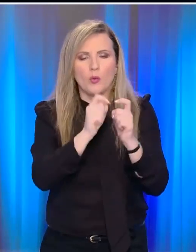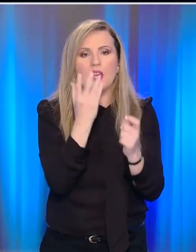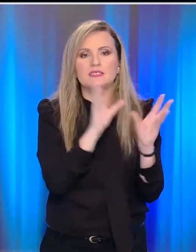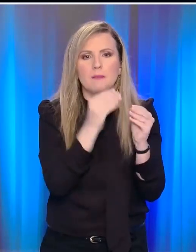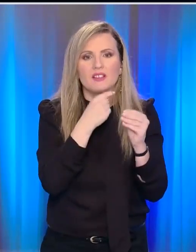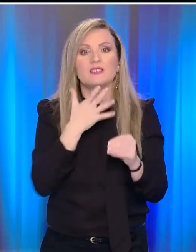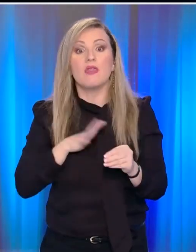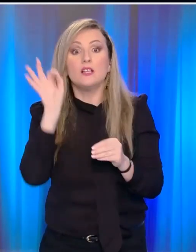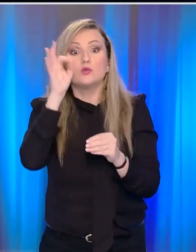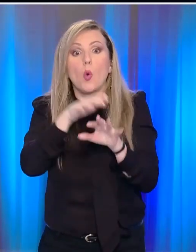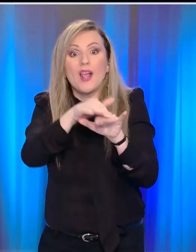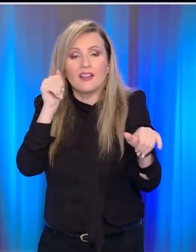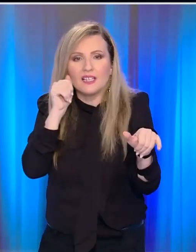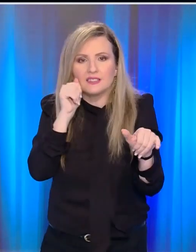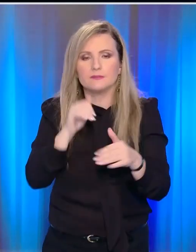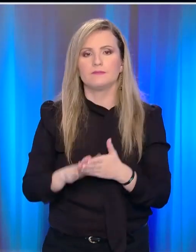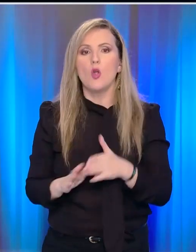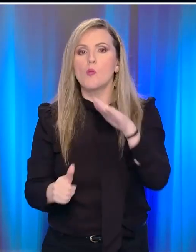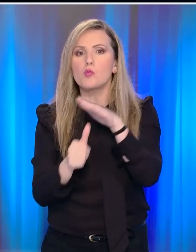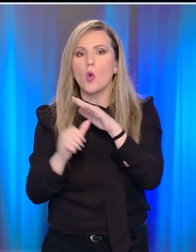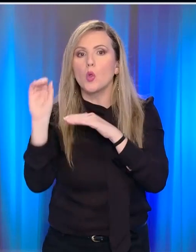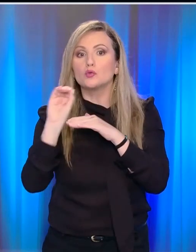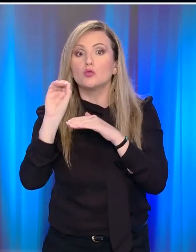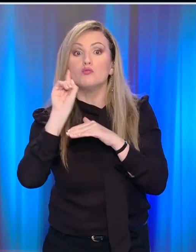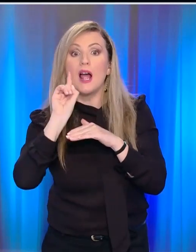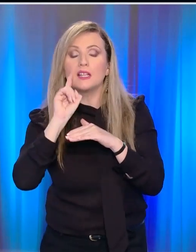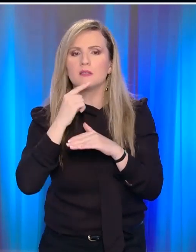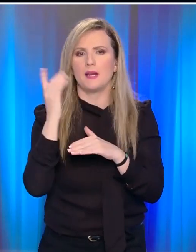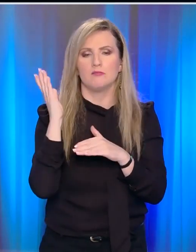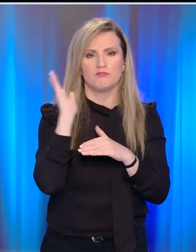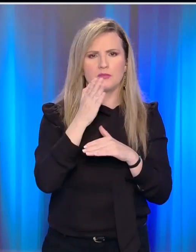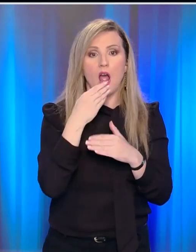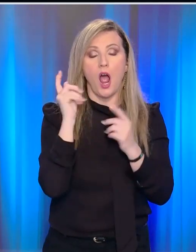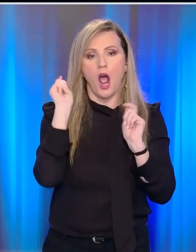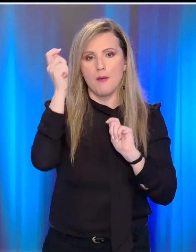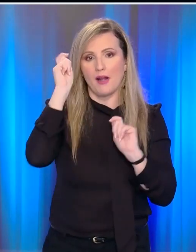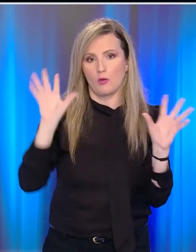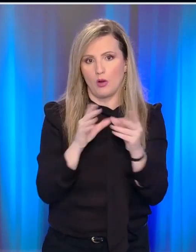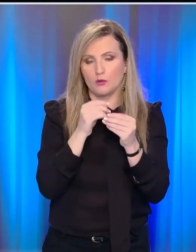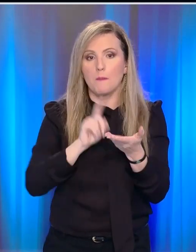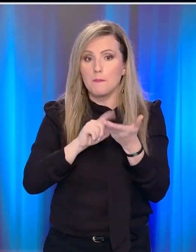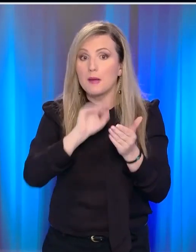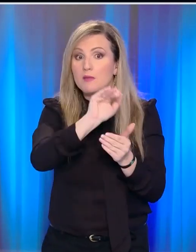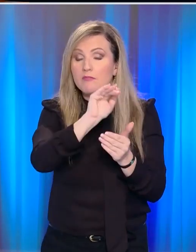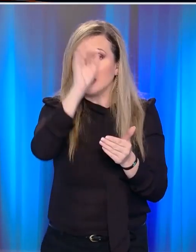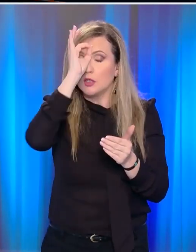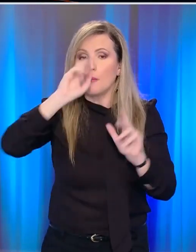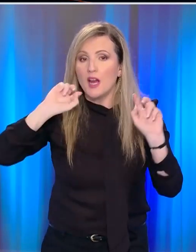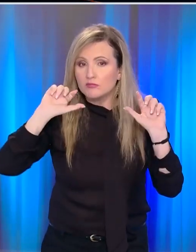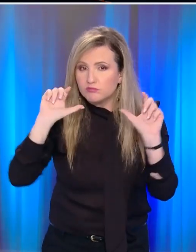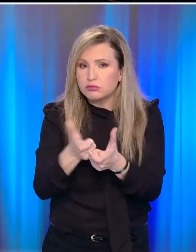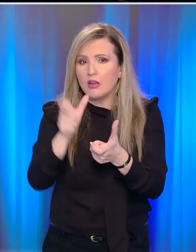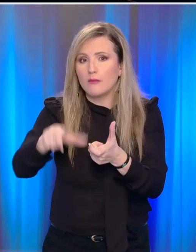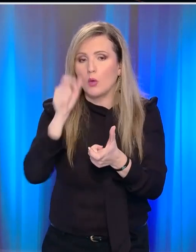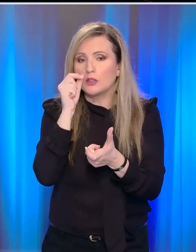εκδίκηση. Η πρόεδρος του Κωσόβου, Βιώσα Οσμάνη, καταδίκασε την επίθεση και κάλεσε την αστυνομία να εντοπίσει και να συλλάβει το δράστη, κάνοντας